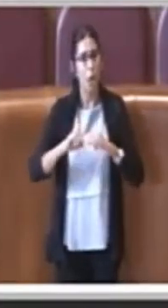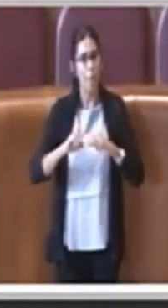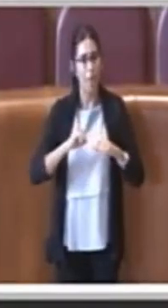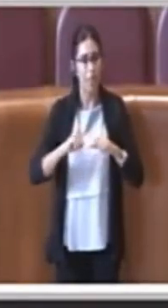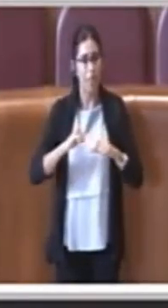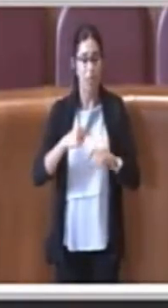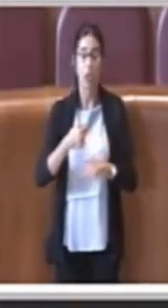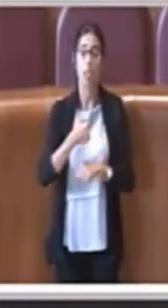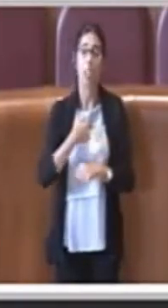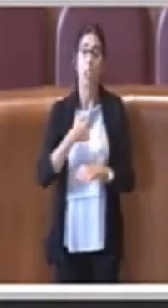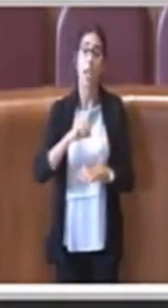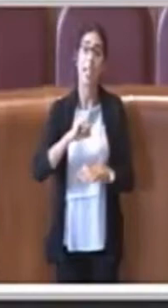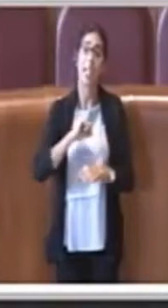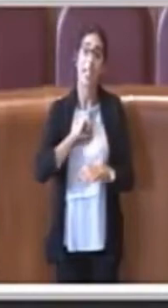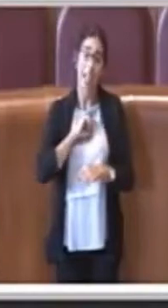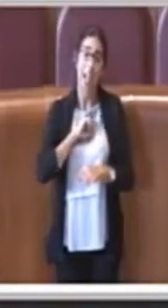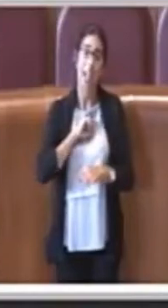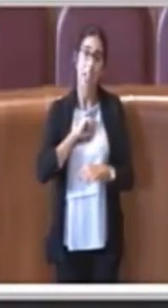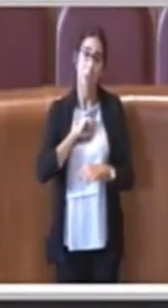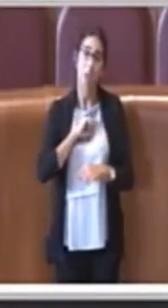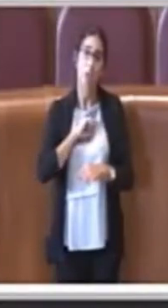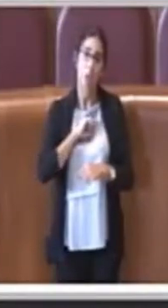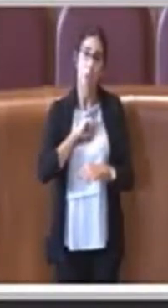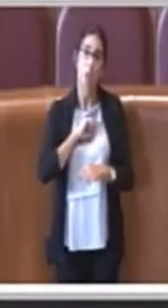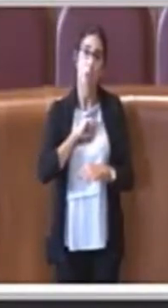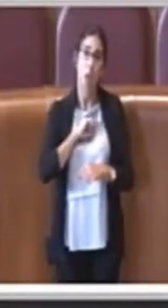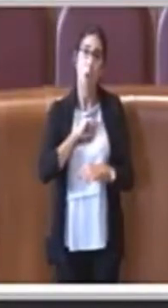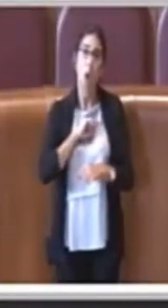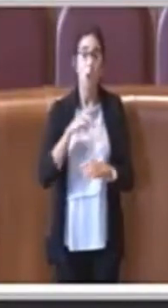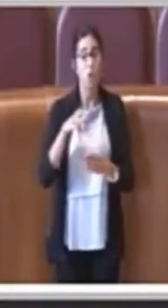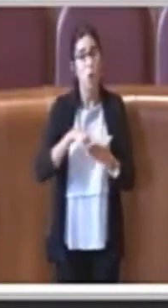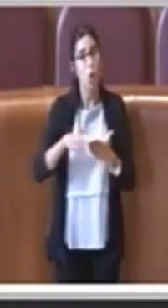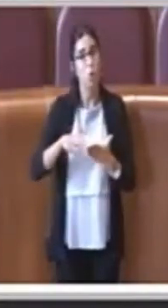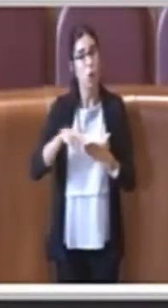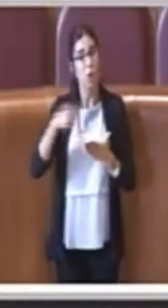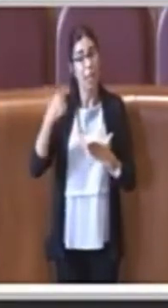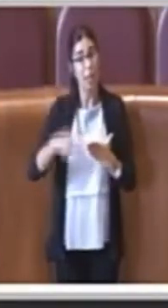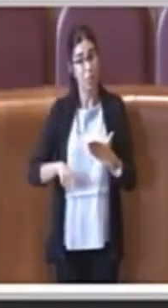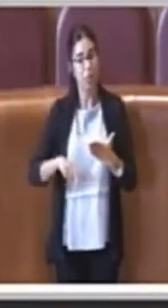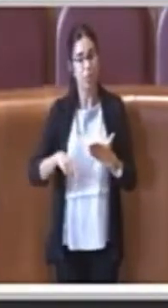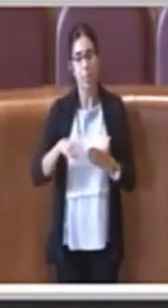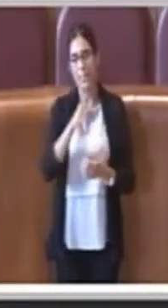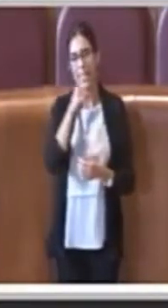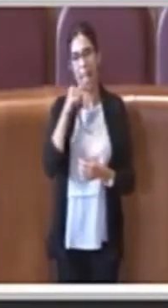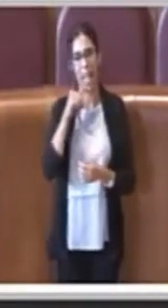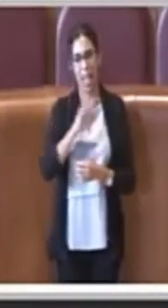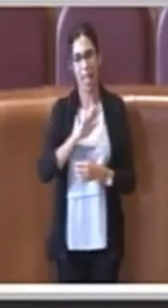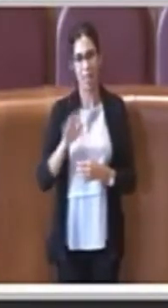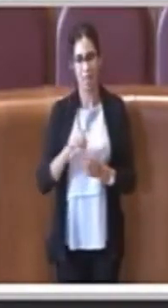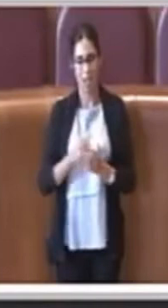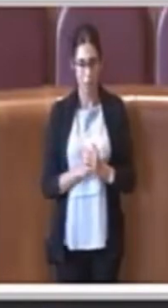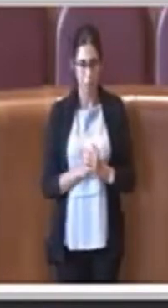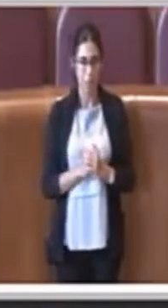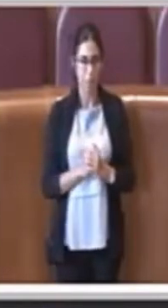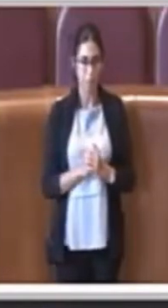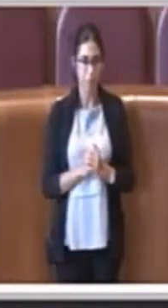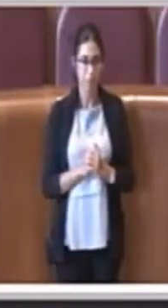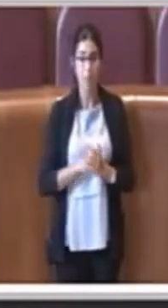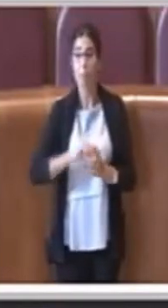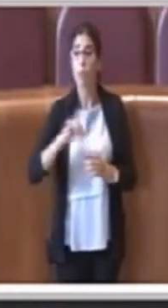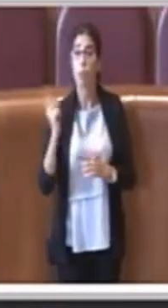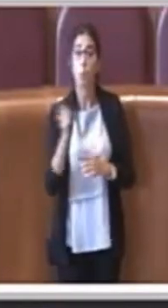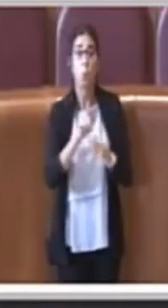io credo che fosse giusto starlo a sottolineare questo aspetto, direi un po' a tutti i